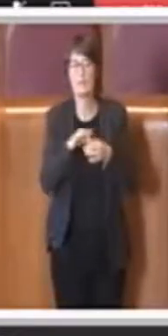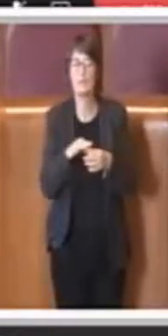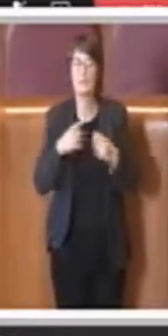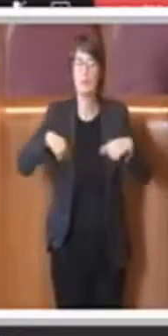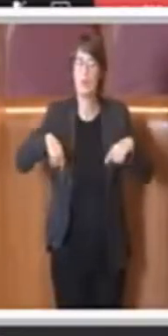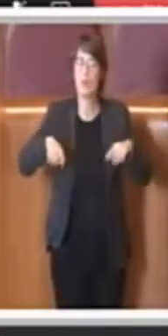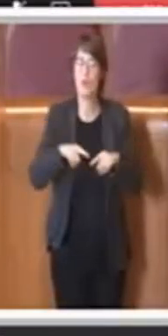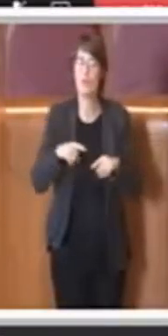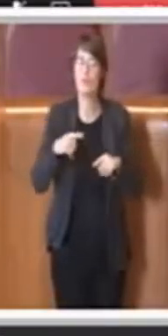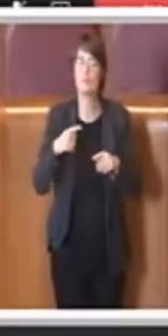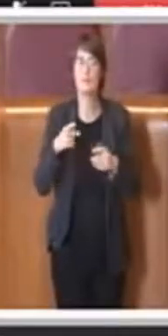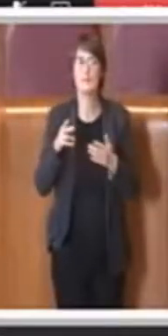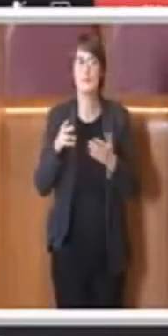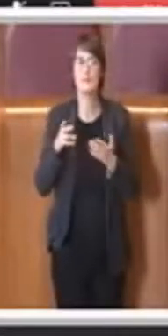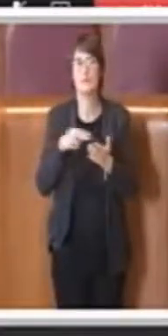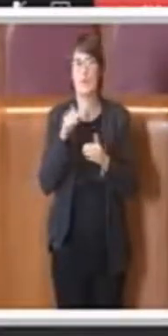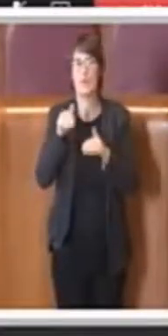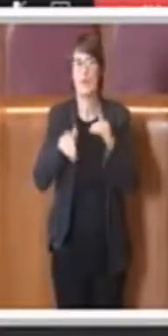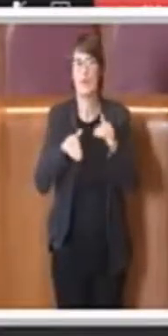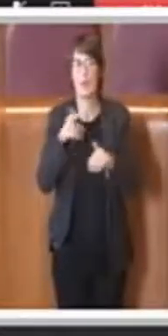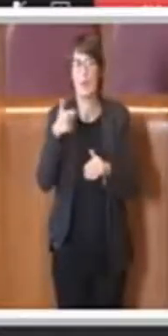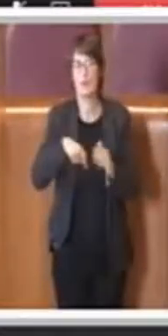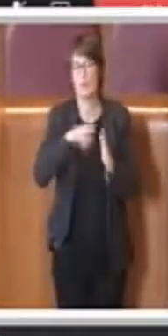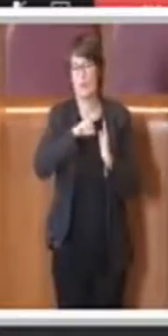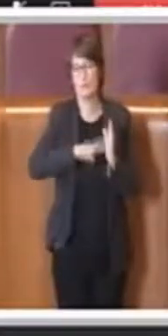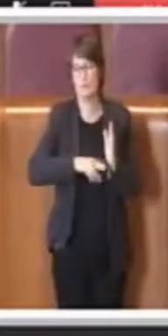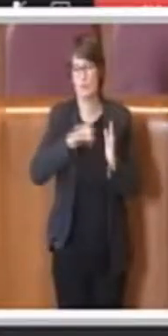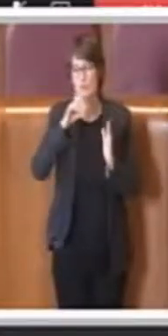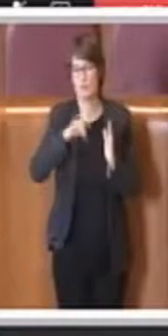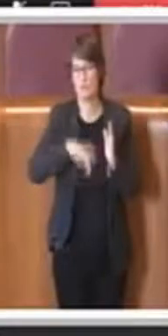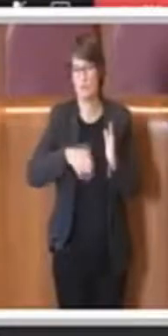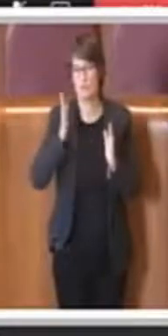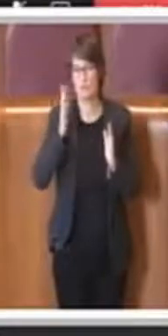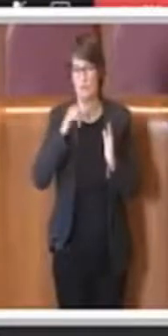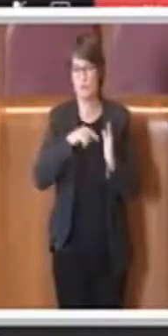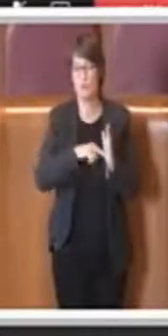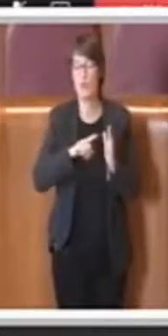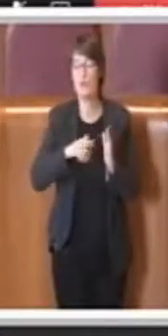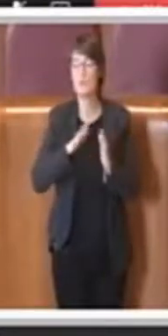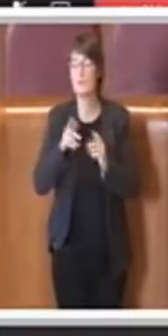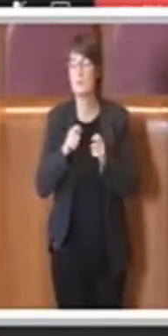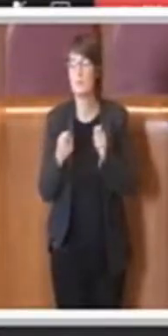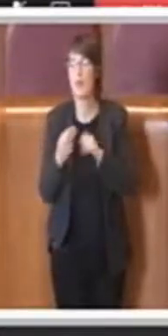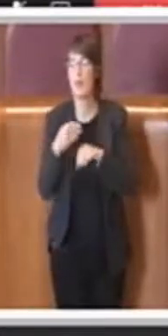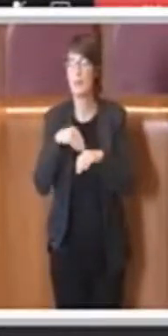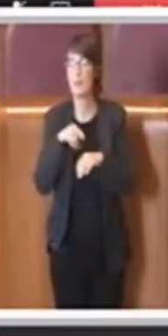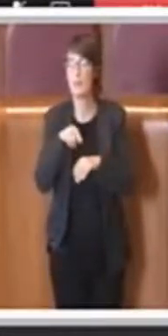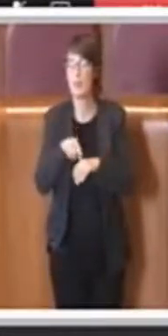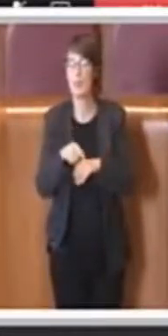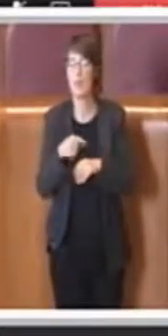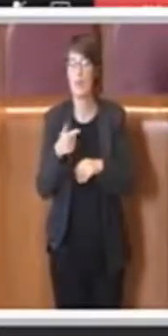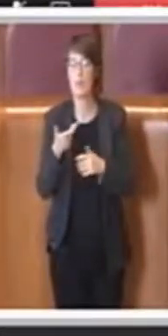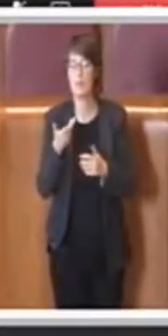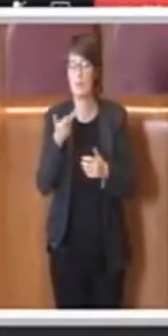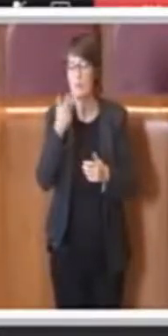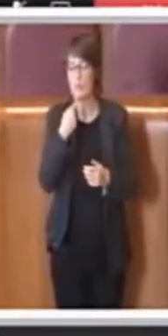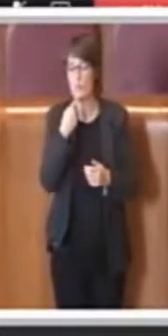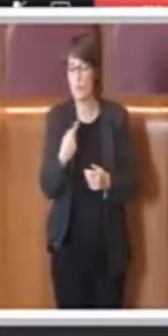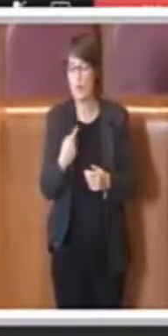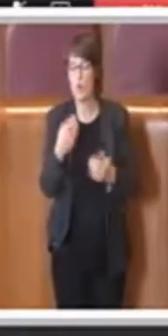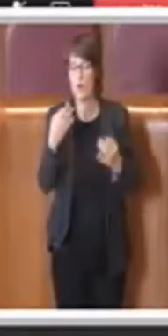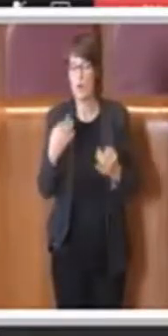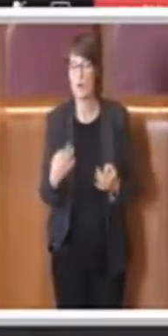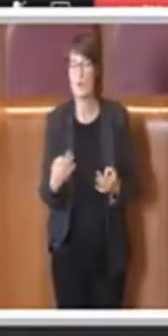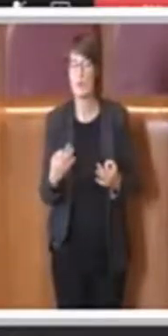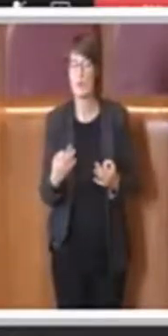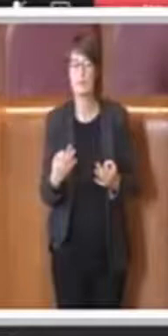nel regolamento se ne parla e negli altri si è voluto dare una precisazione legato al momento